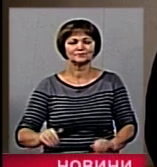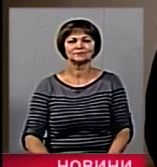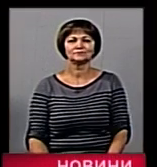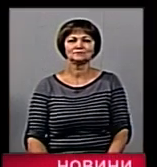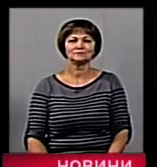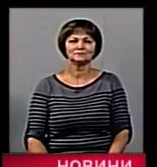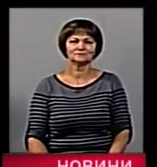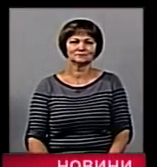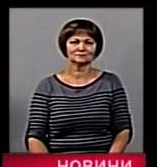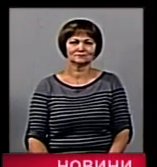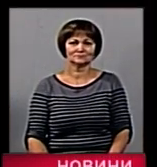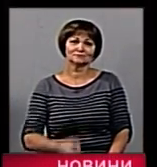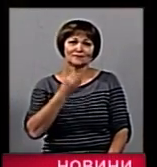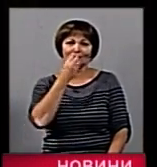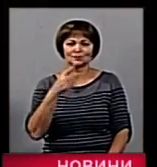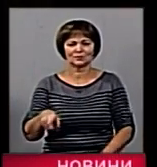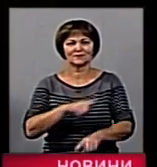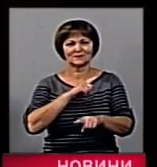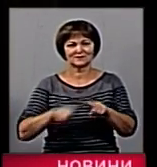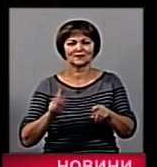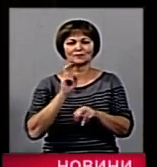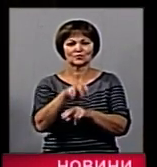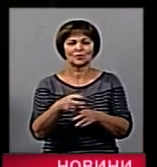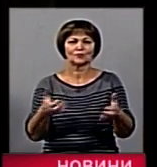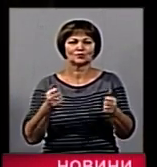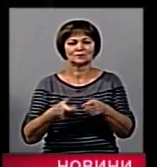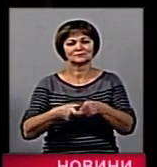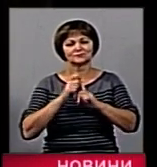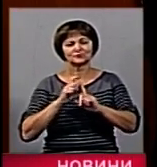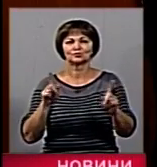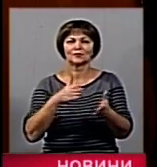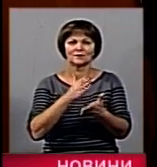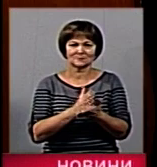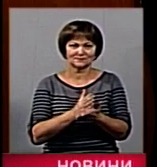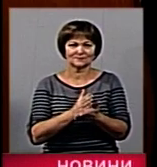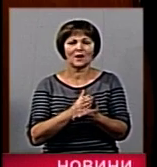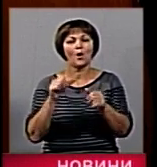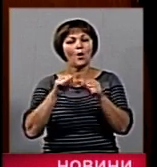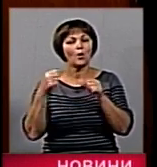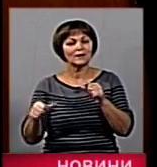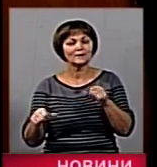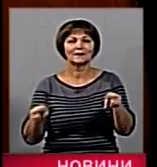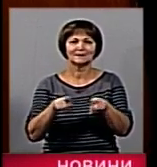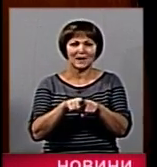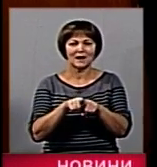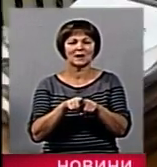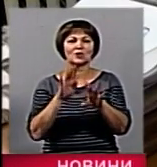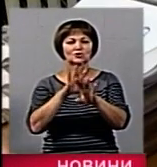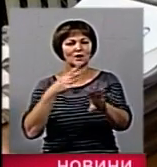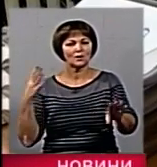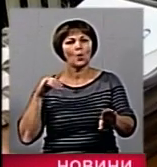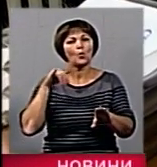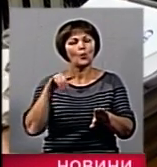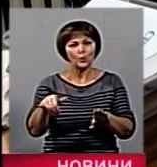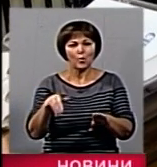допомагає. Ну, добре, тут швидше зайшов, отримав і пройшов. Окрім так званої живої черги, в Бугунському